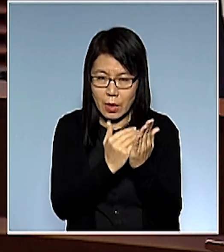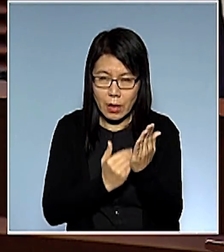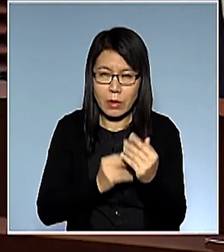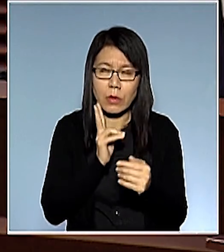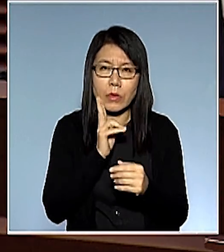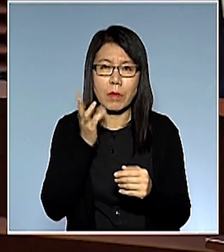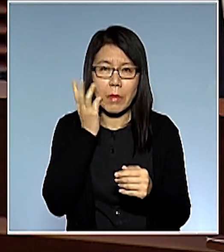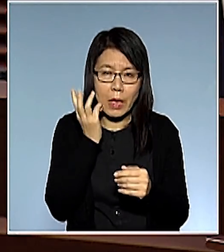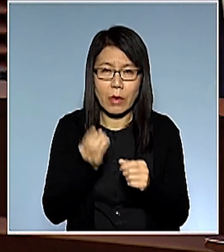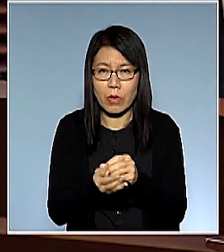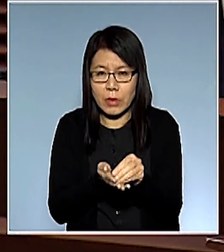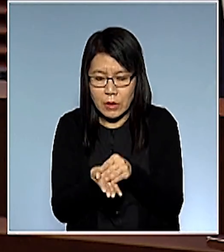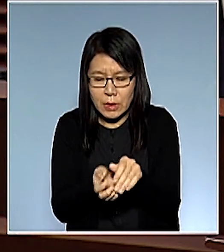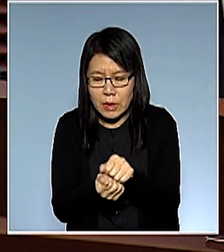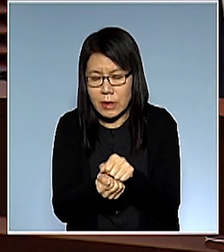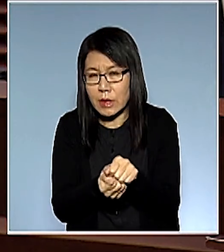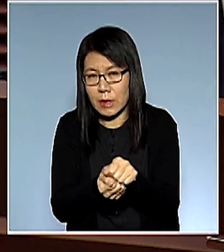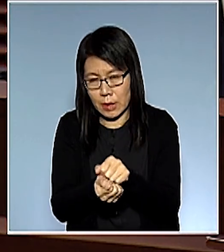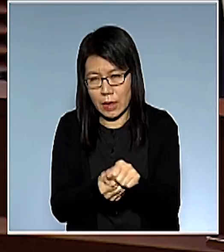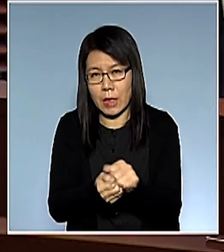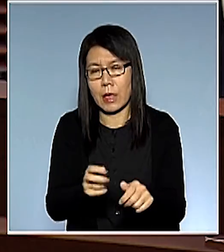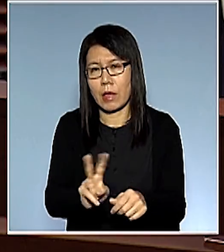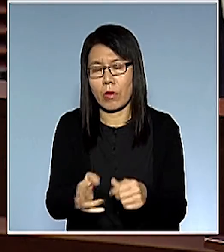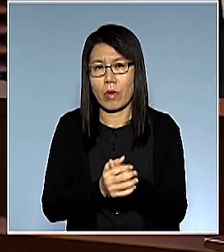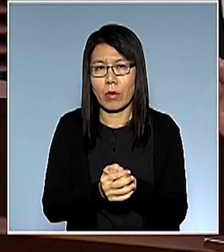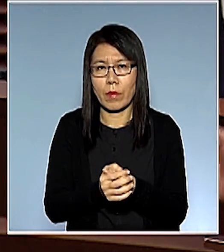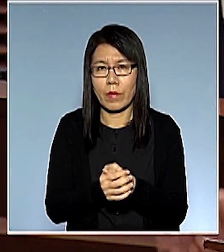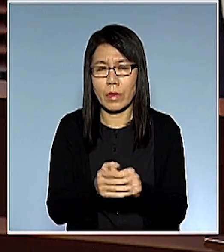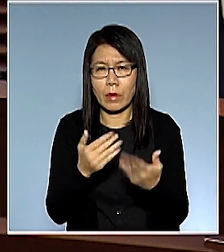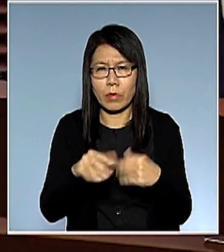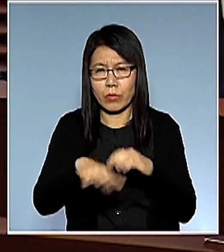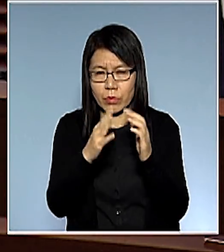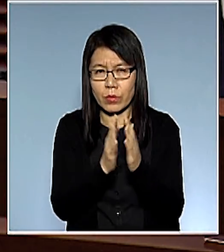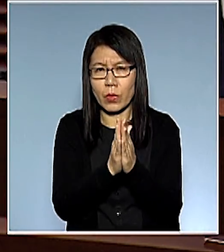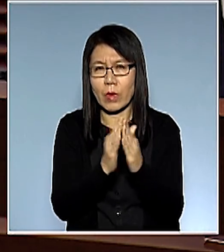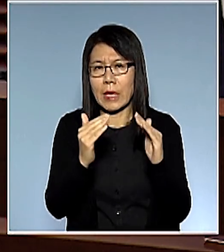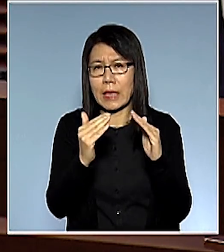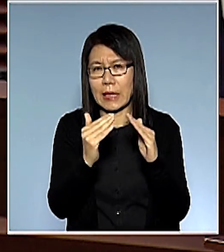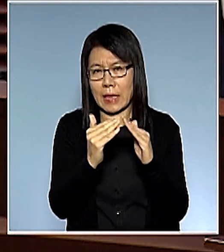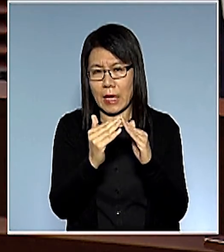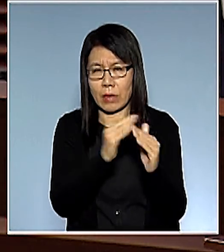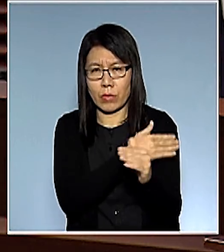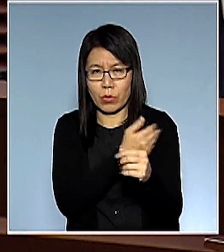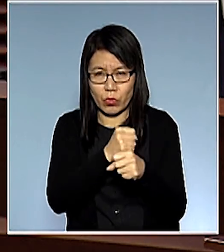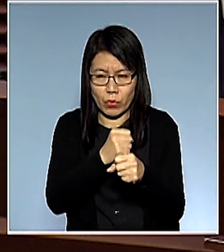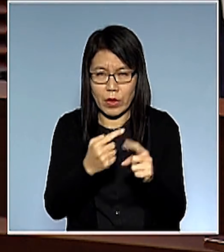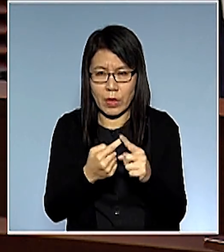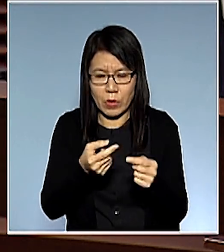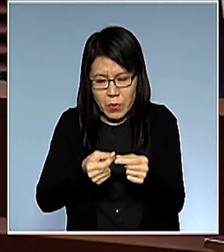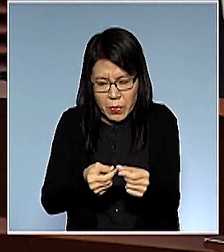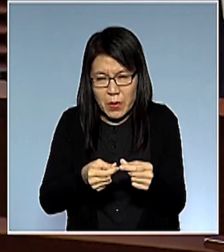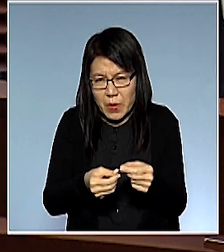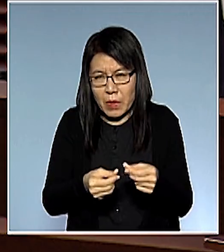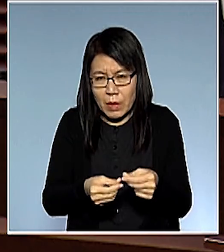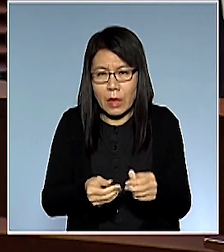洗表面上就說洗米但是絕對所有家庭主婦都知道洗米不會一粒去捏去洗才